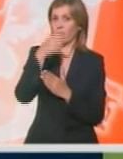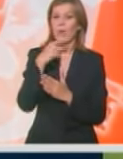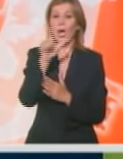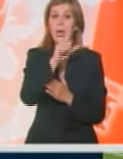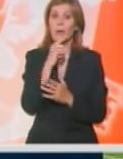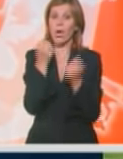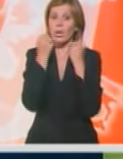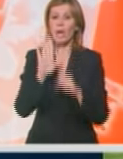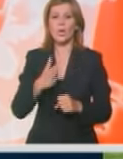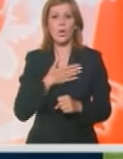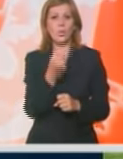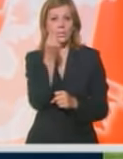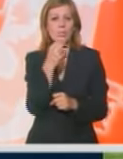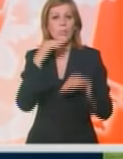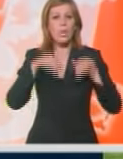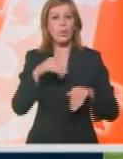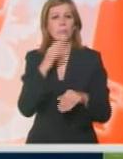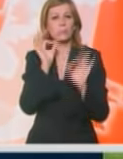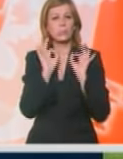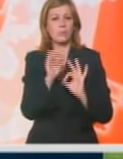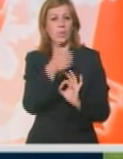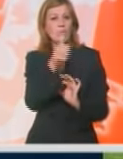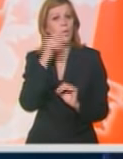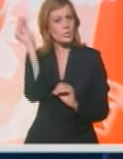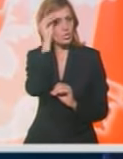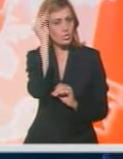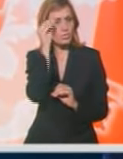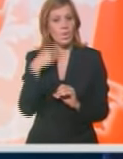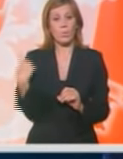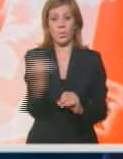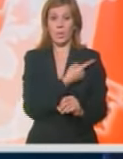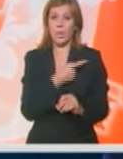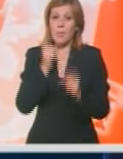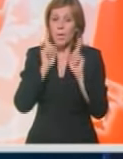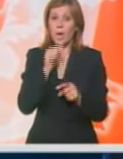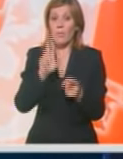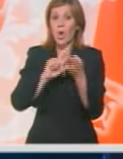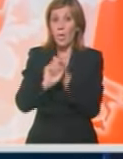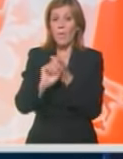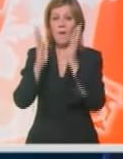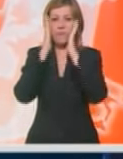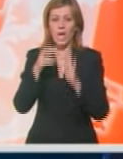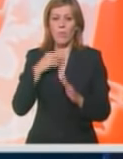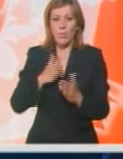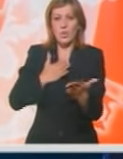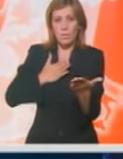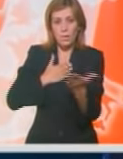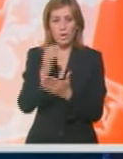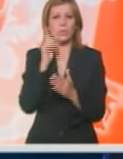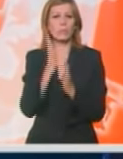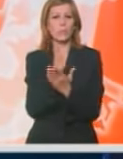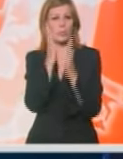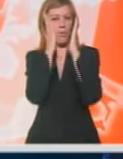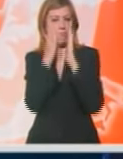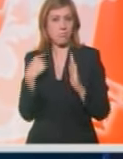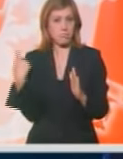Lige koja je jačo od Srpske sa igračima nesporna kvaliteta i iskustva. Mi moramo i imamo obavezu da verujemo da možemo da prođemo. Budite uvrjeni da